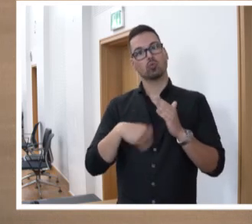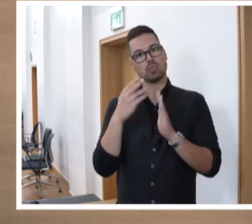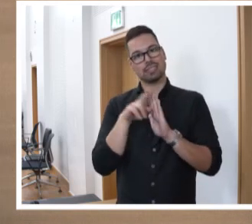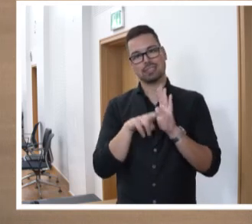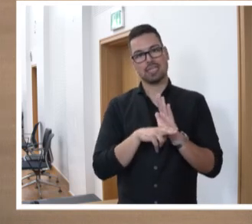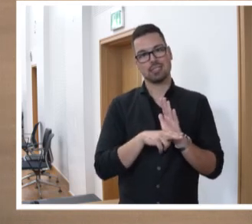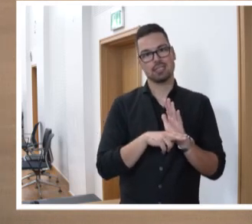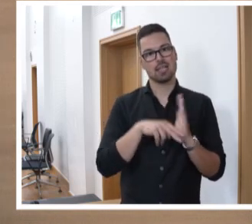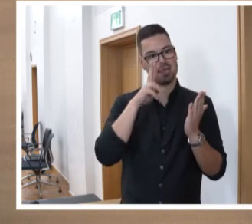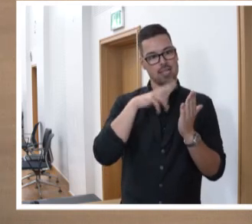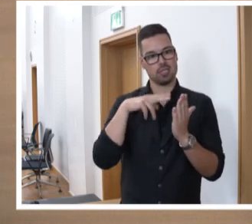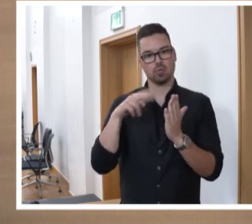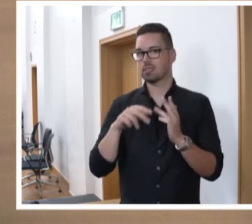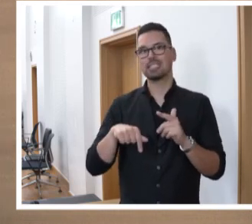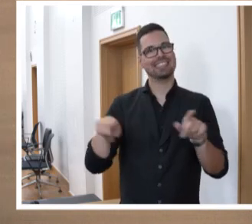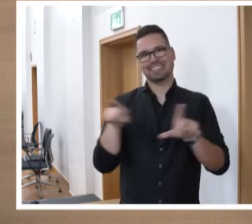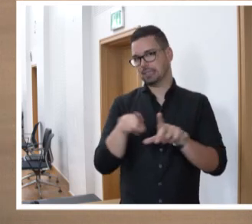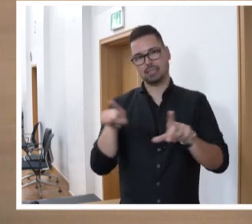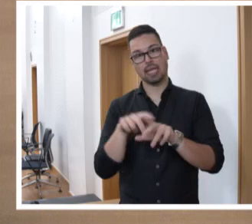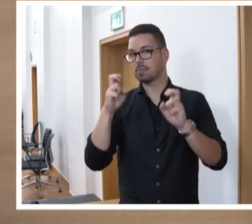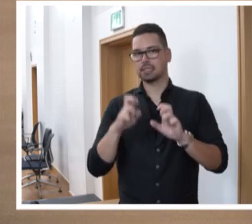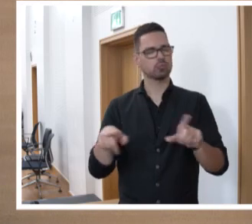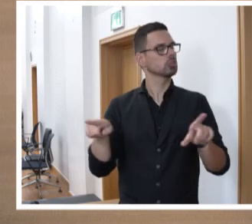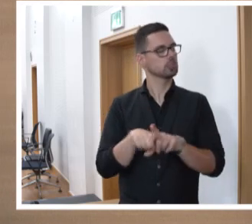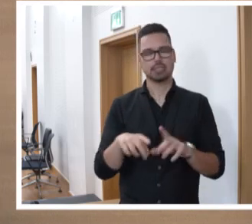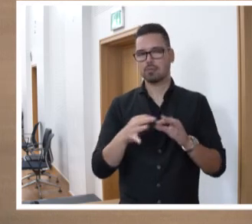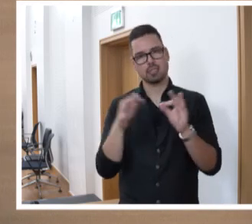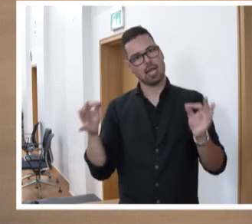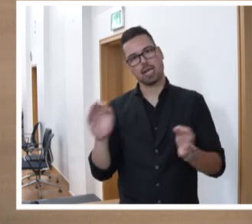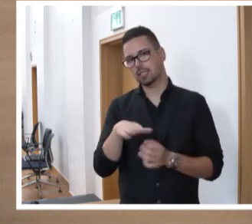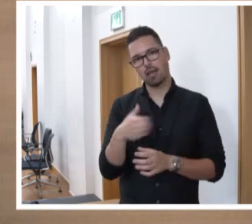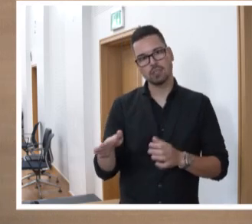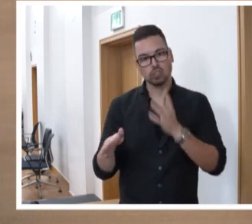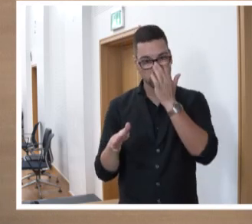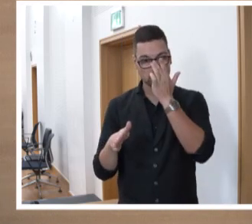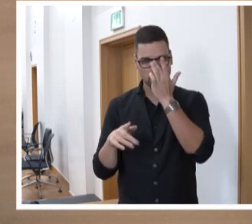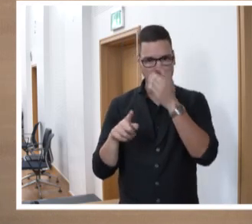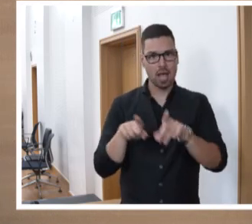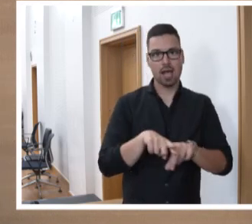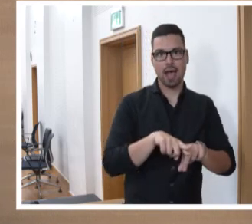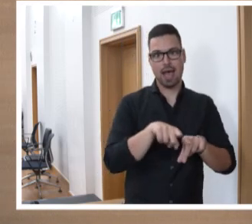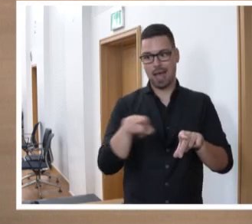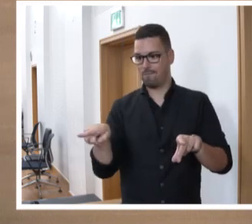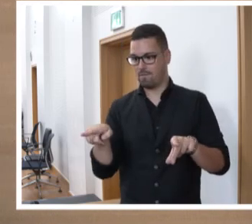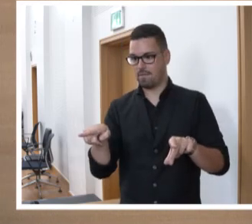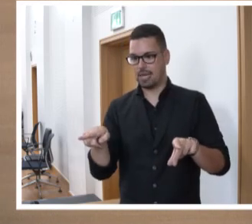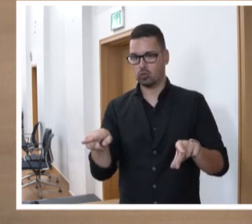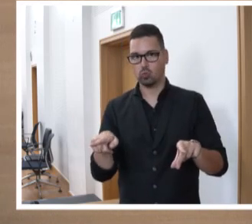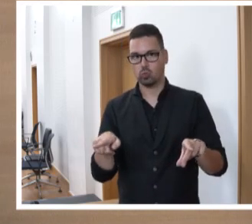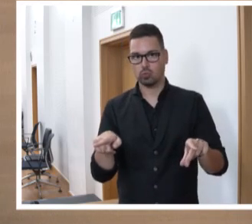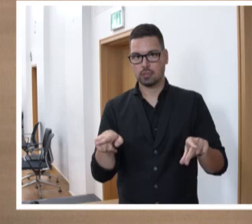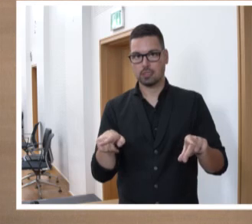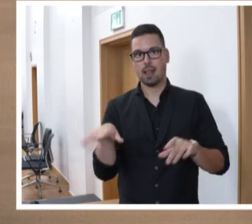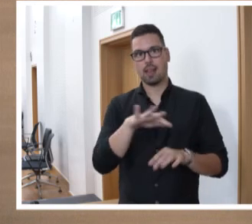erforderlichen Lesungen nicht in einer Sitzung und nicht am selben Tage stattfinden. Abweichungen von dieser Vorschrift kann der